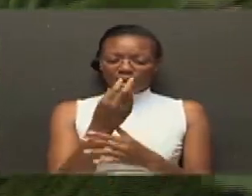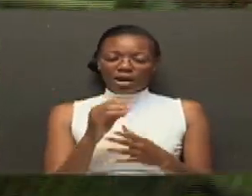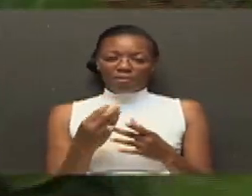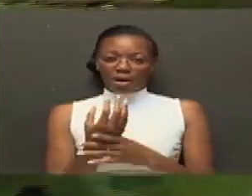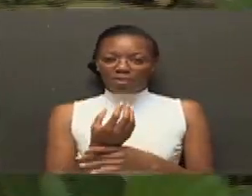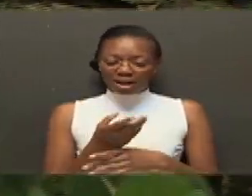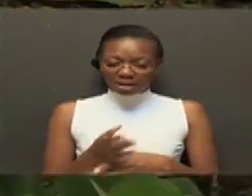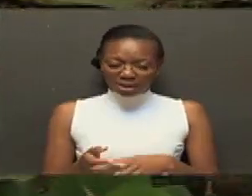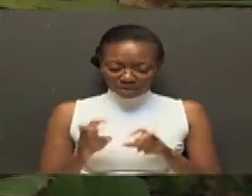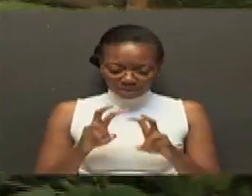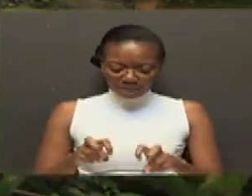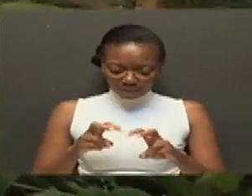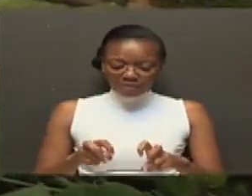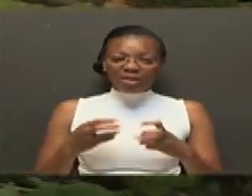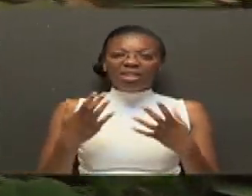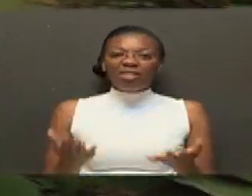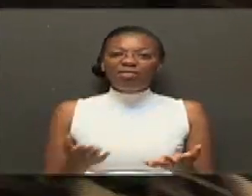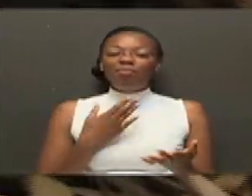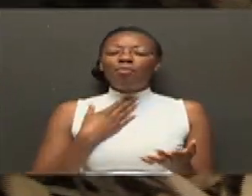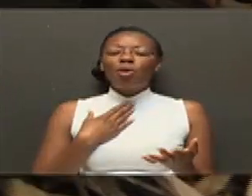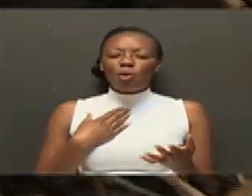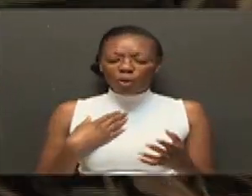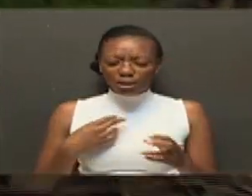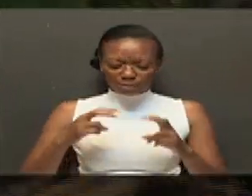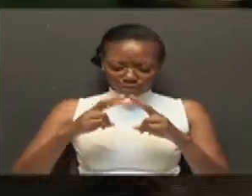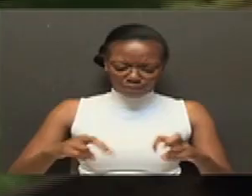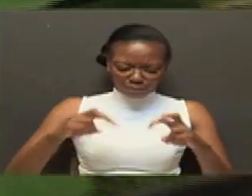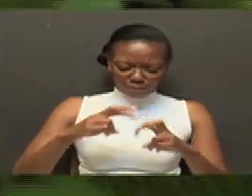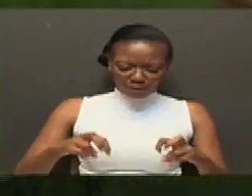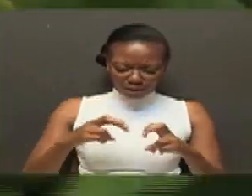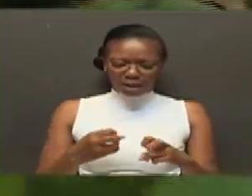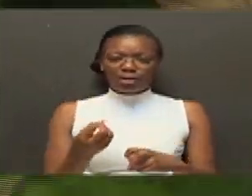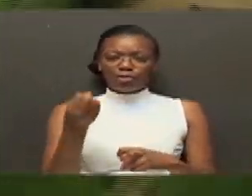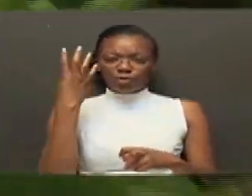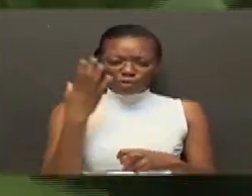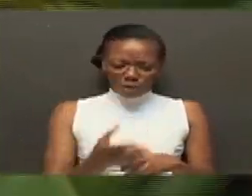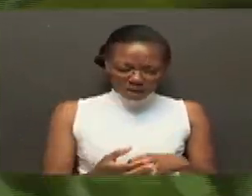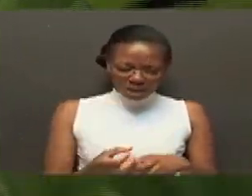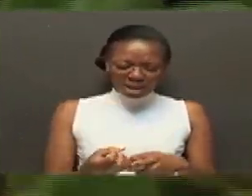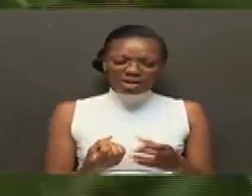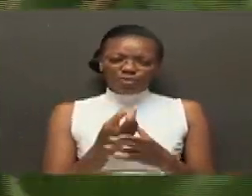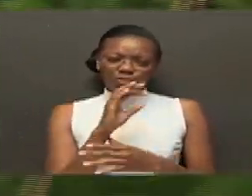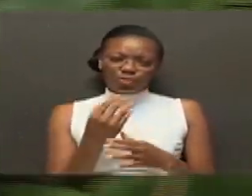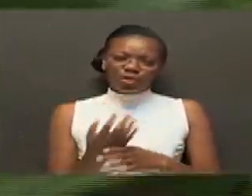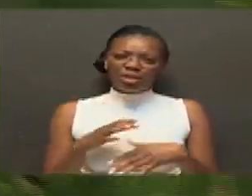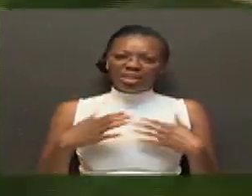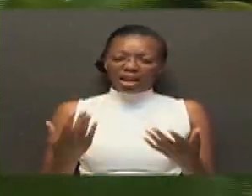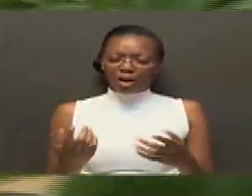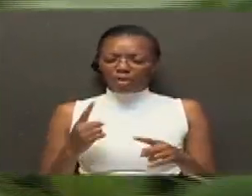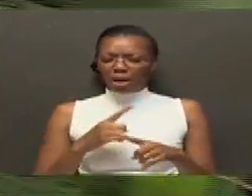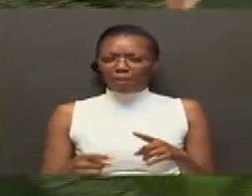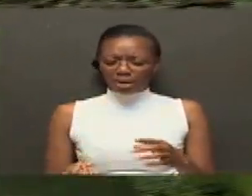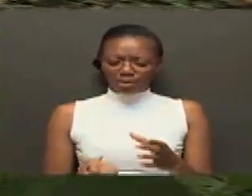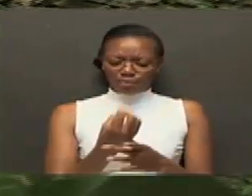watafiti nao hawalali wakitaka kujua mengi kuhusu mea huu. Lakini miti hii, haiwi